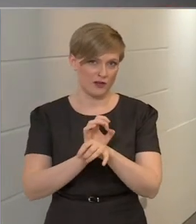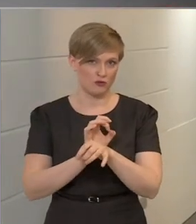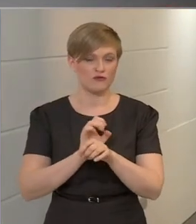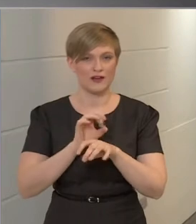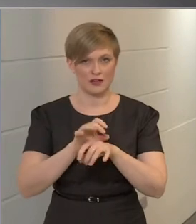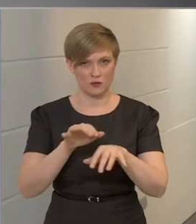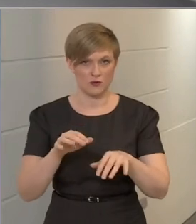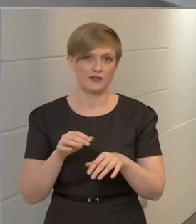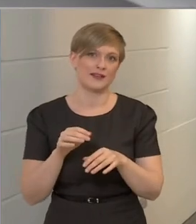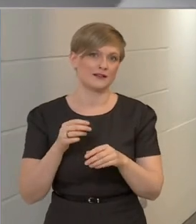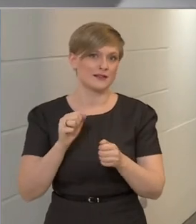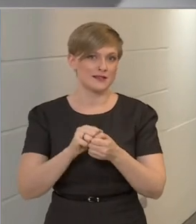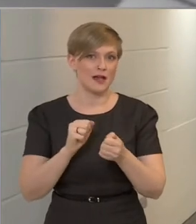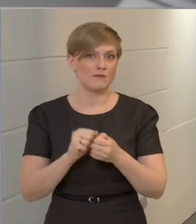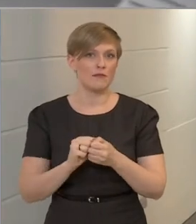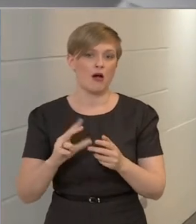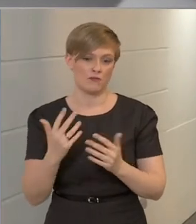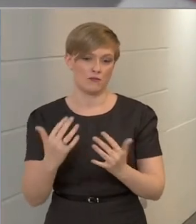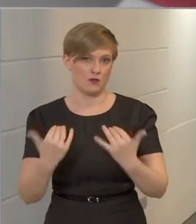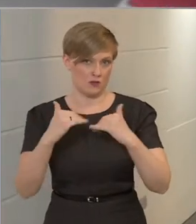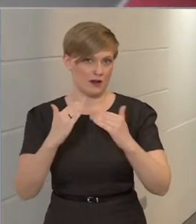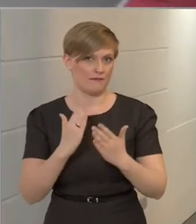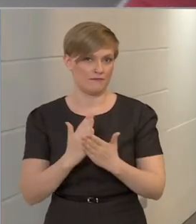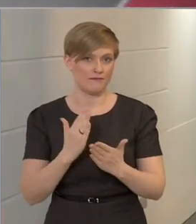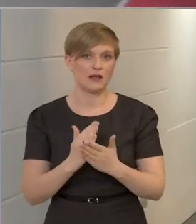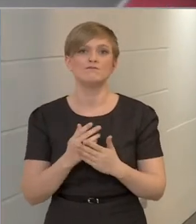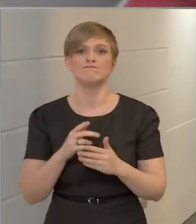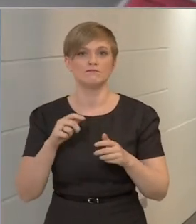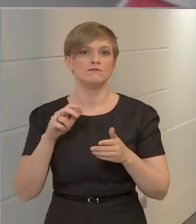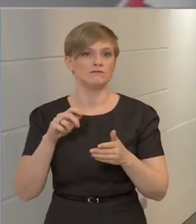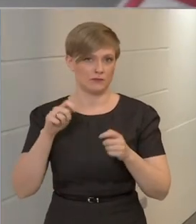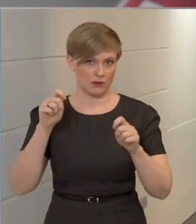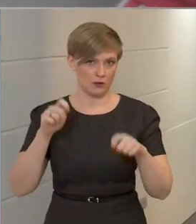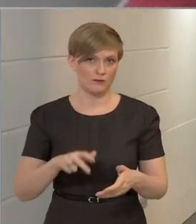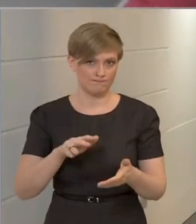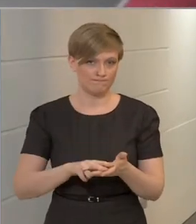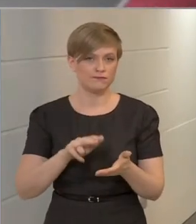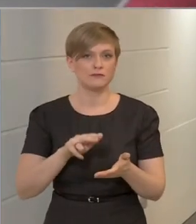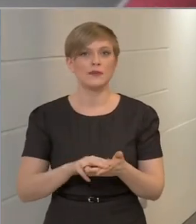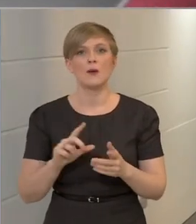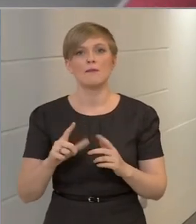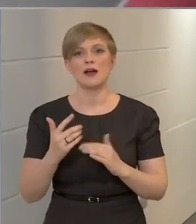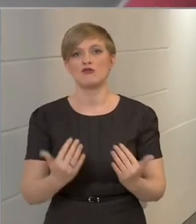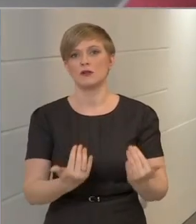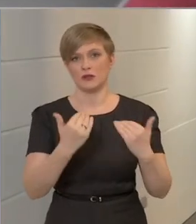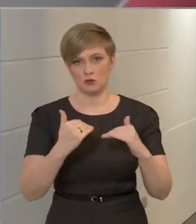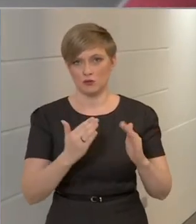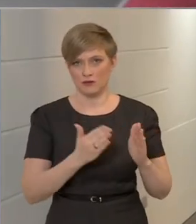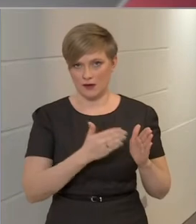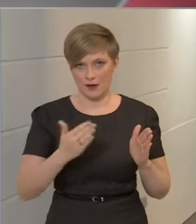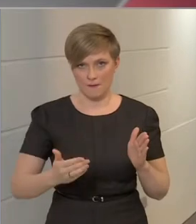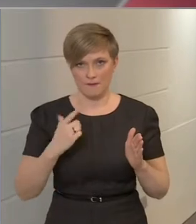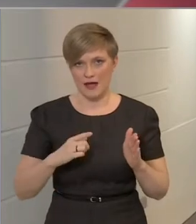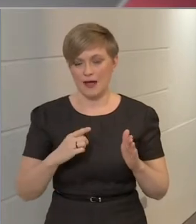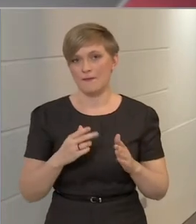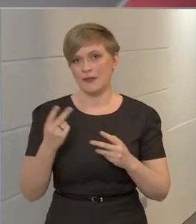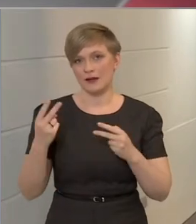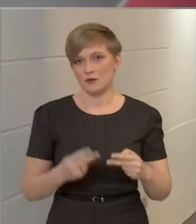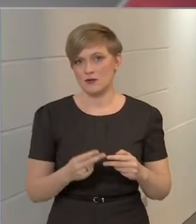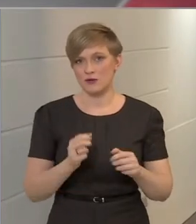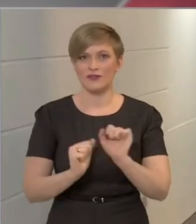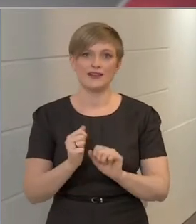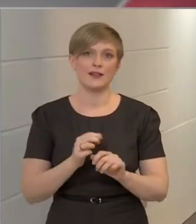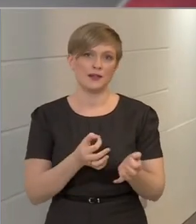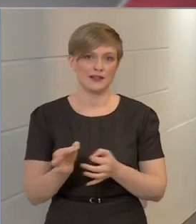harmadik hullámába lépett úgy döntött, hogy a járvány második ütemében meghozott védelmi intézkedéseket, március